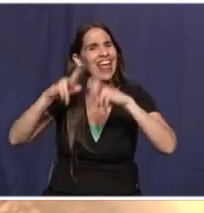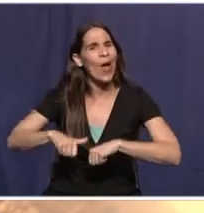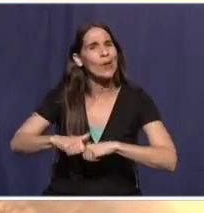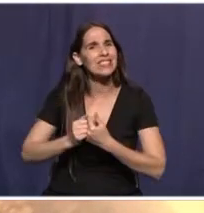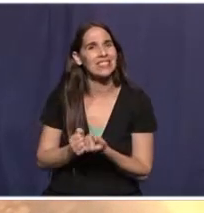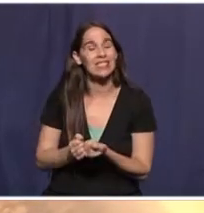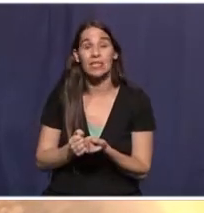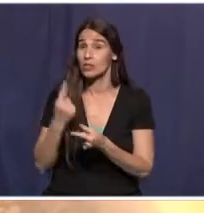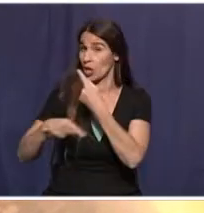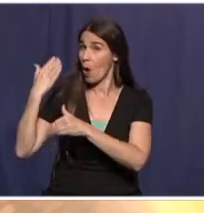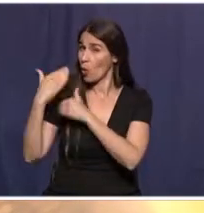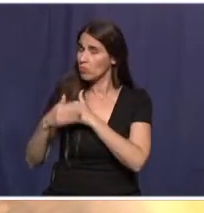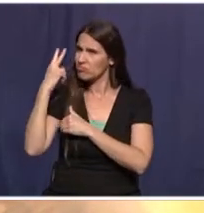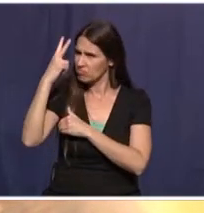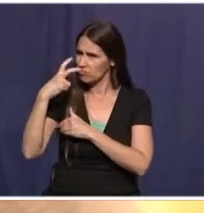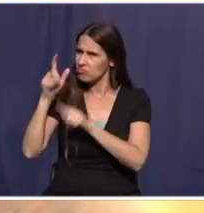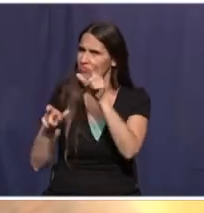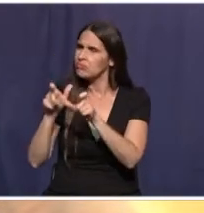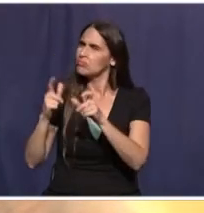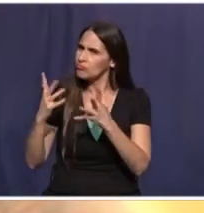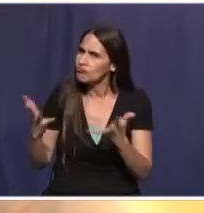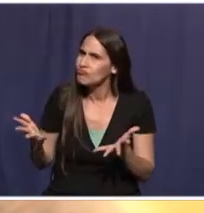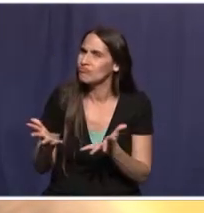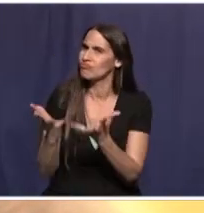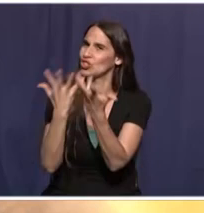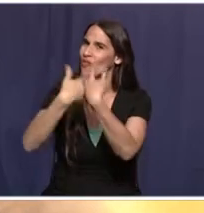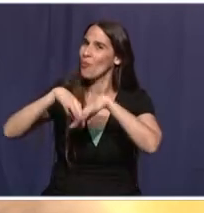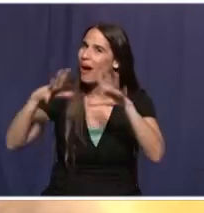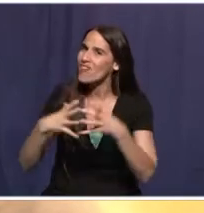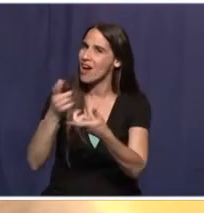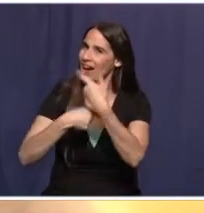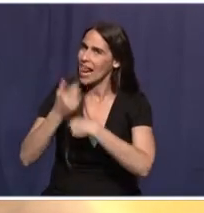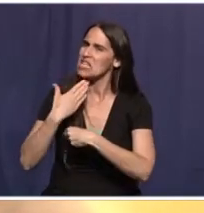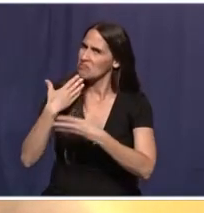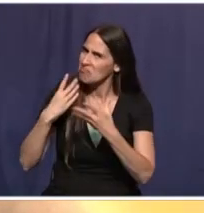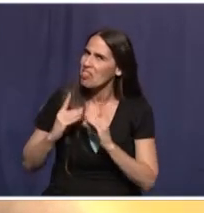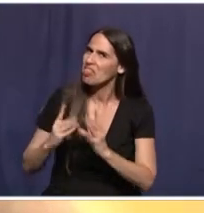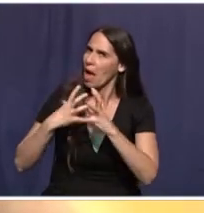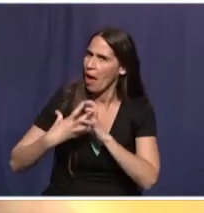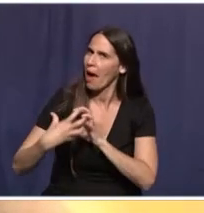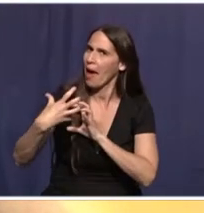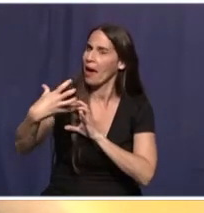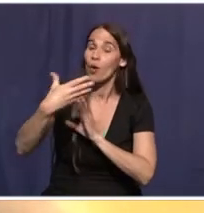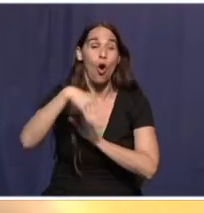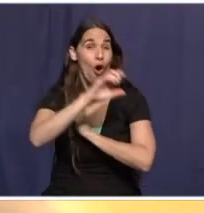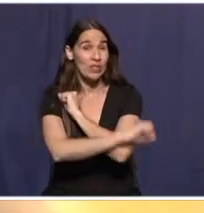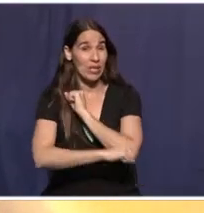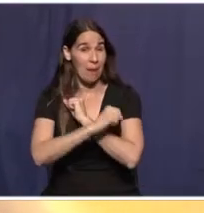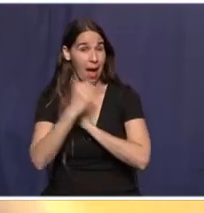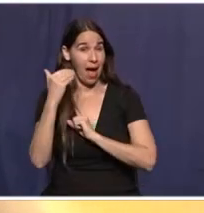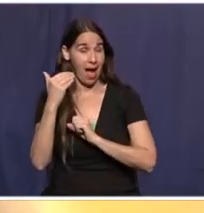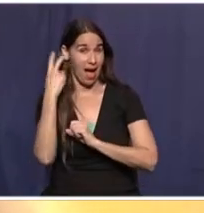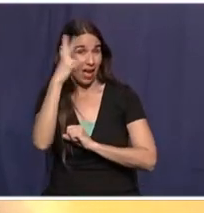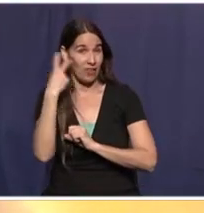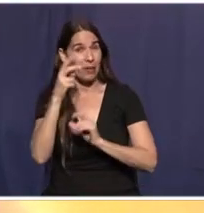האחרונות הציבור הערבי עשה קברת דרך כדי להשתלב בחברה ובכלכלה ישראלית. בעוד שעור הסטודנטים הערבים עמד על כ